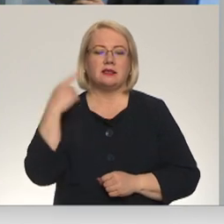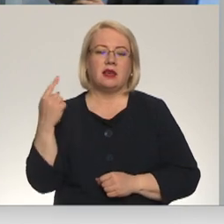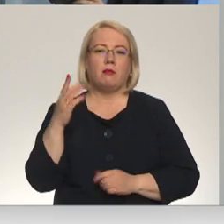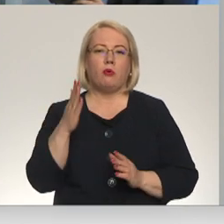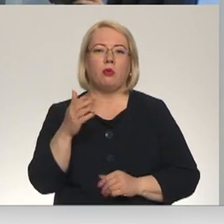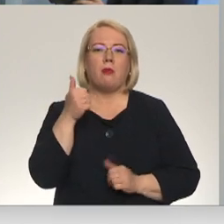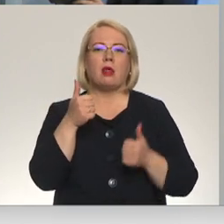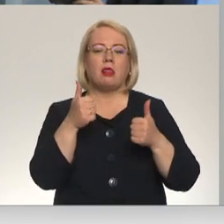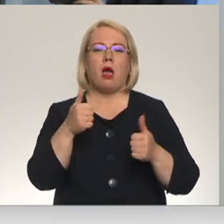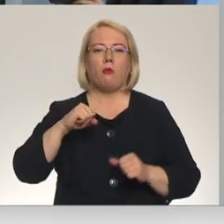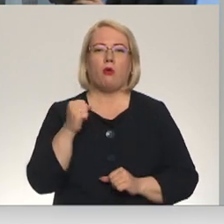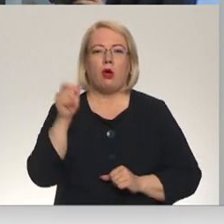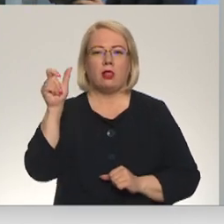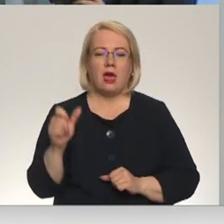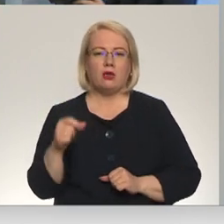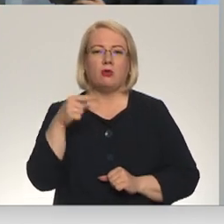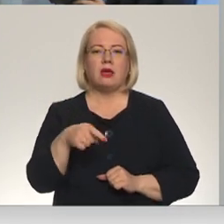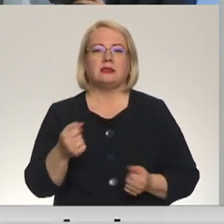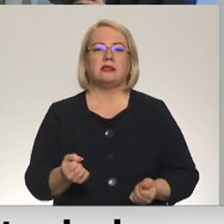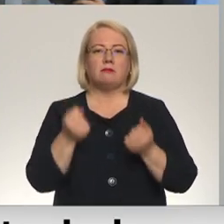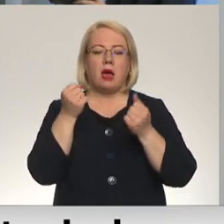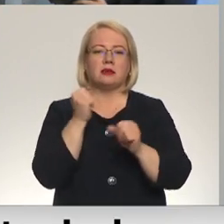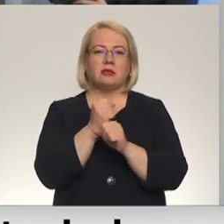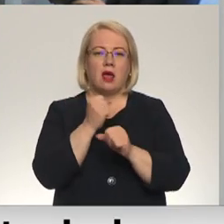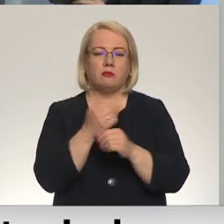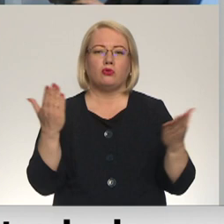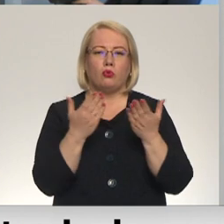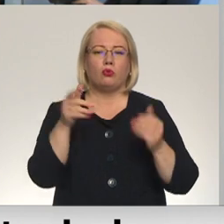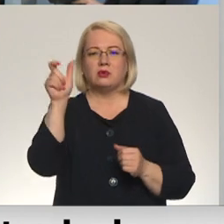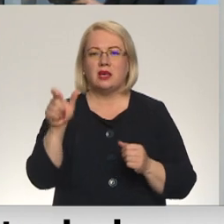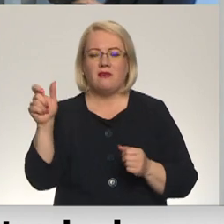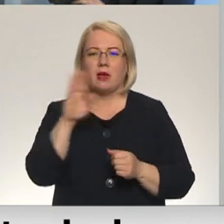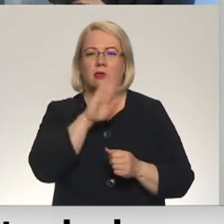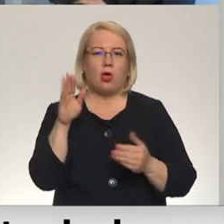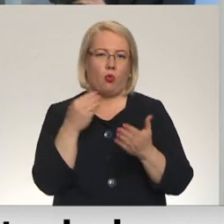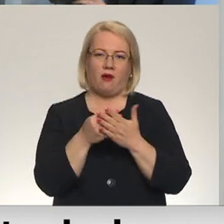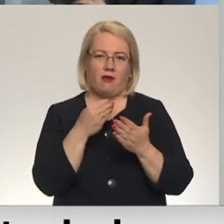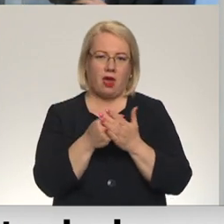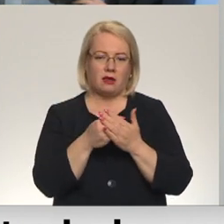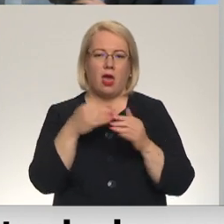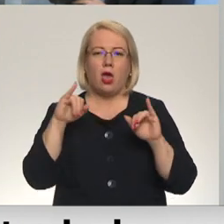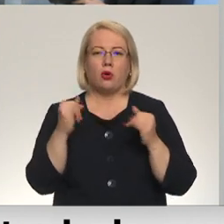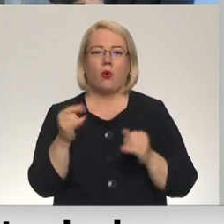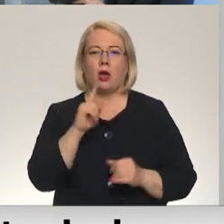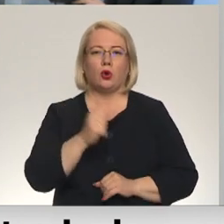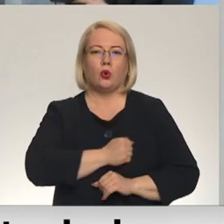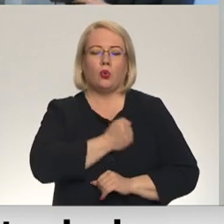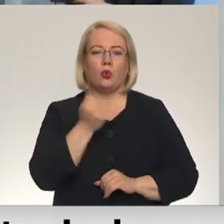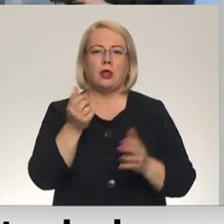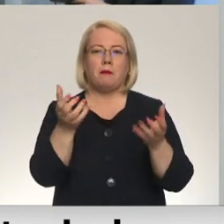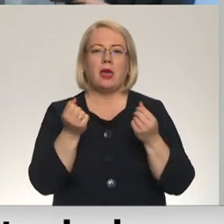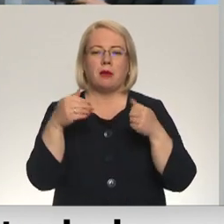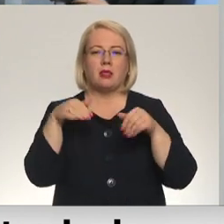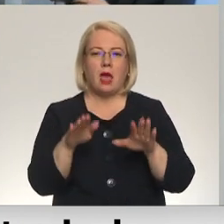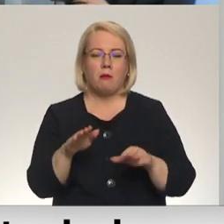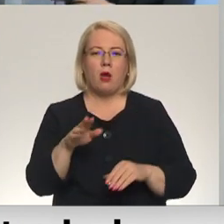es pieļauju, ka šis ir ļoti smags darbs, ko cilvēki nenovērtē, jo ir grūti pieņemt tādus laimumus,